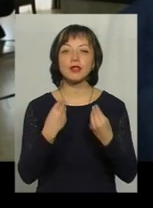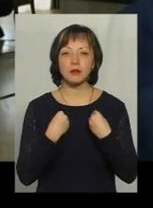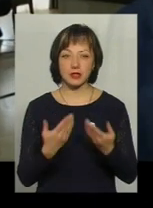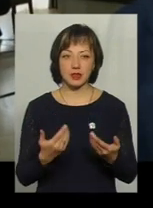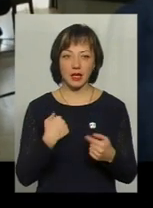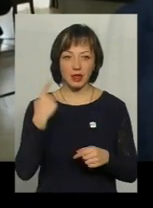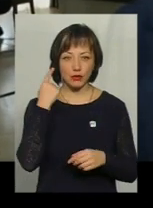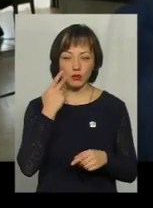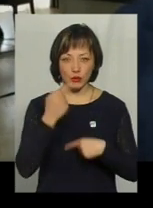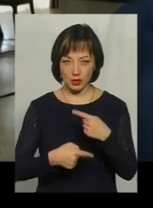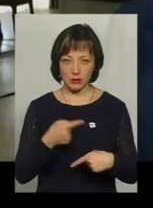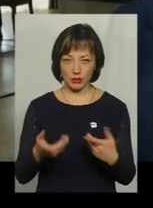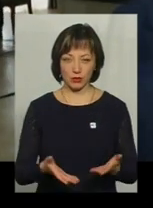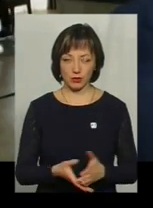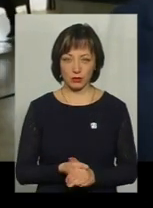Я це чув постійно.